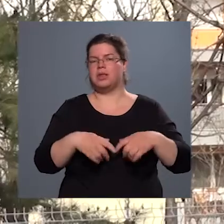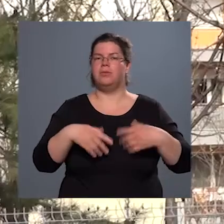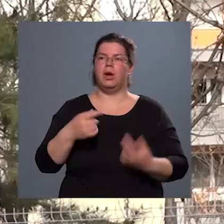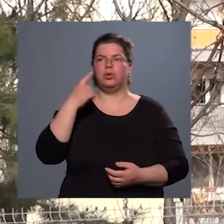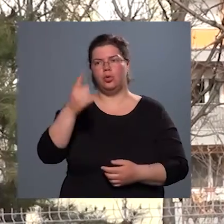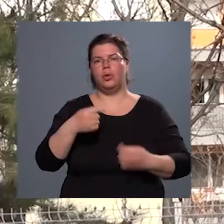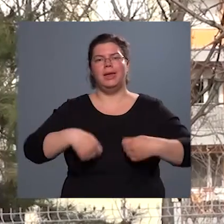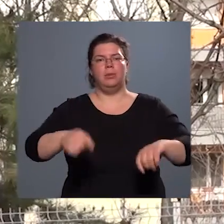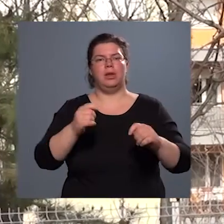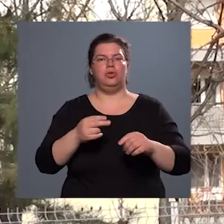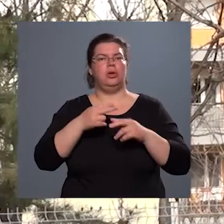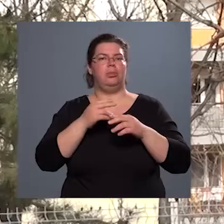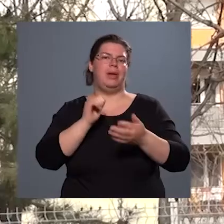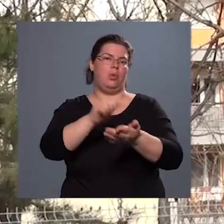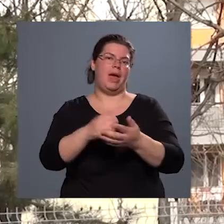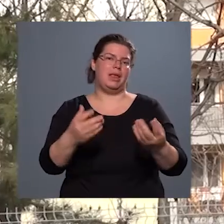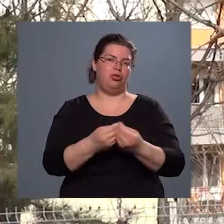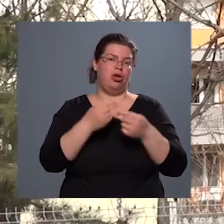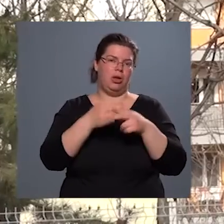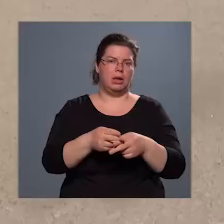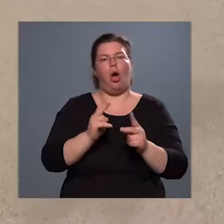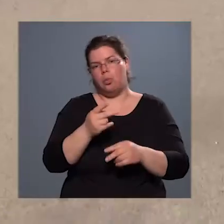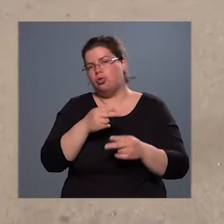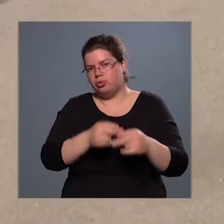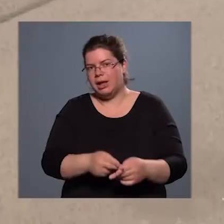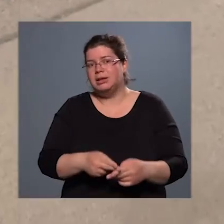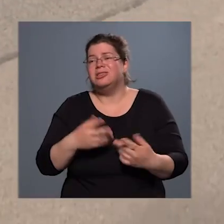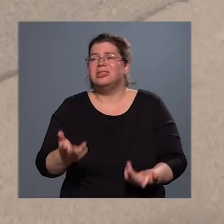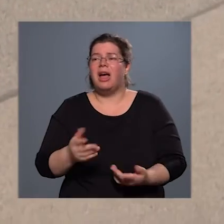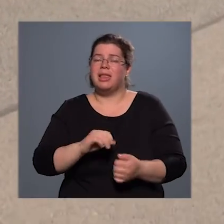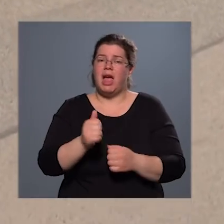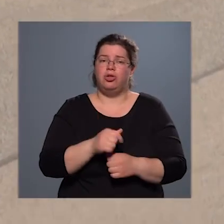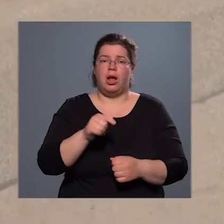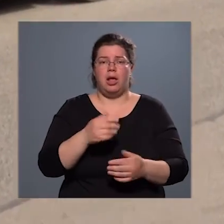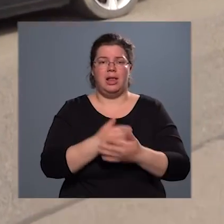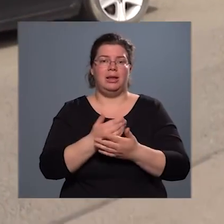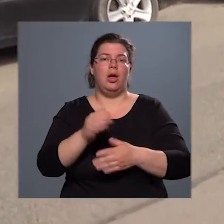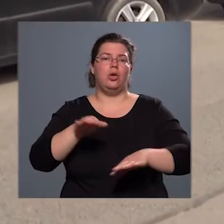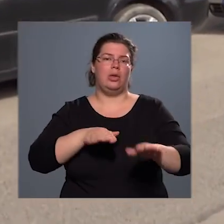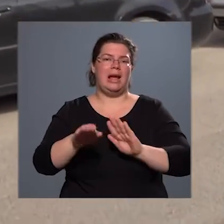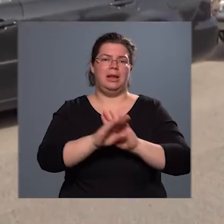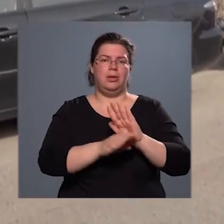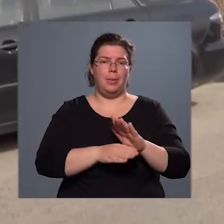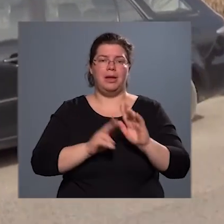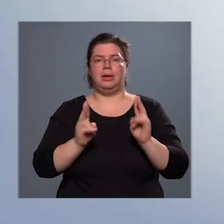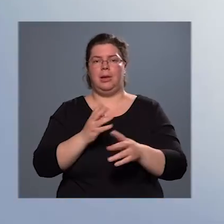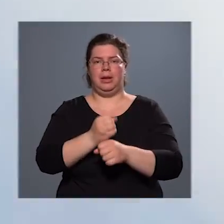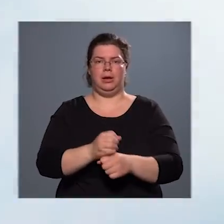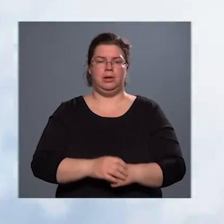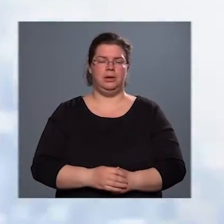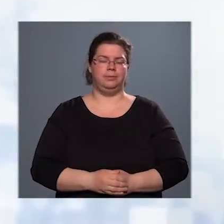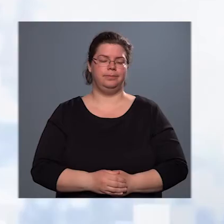építési beruházással segíteni, akkor ezzel segítünk, de hát nyilván az elsődleges az lenne, hogy a közlekedés szabályon be kell tartani.